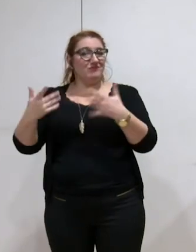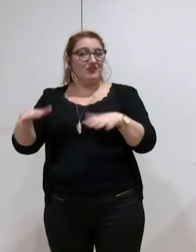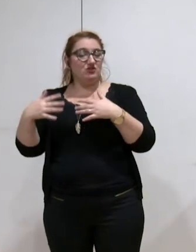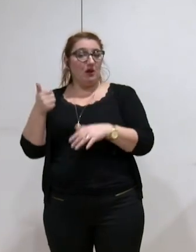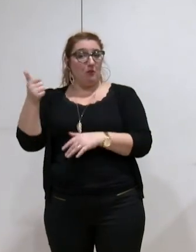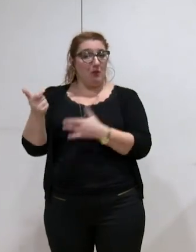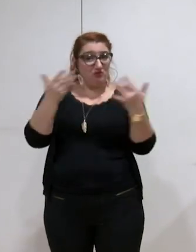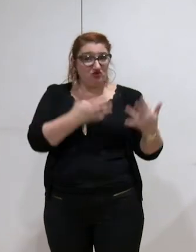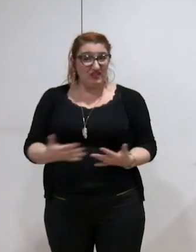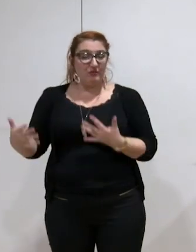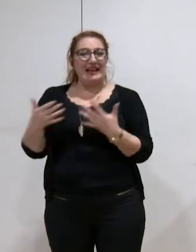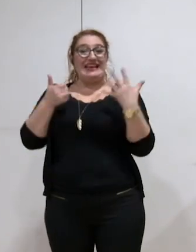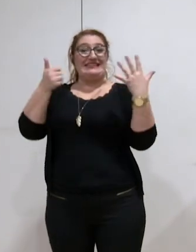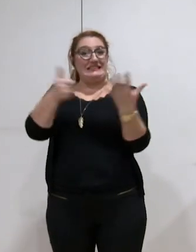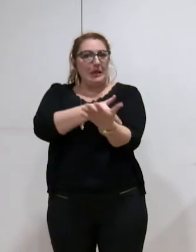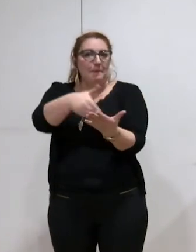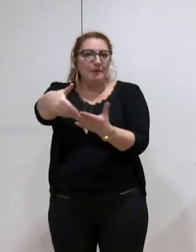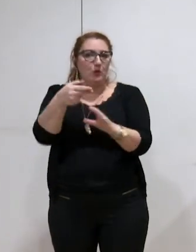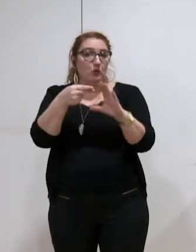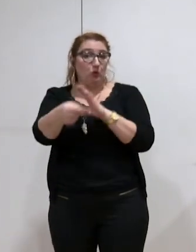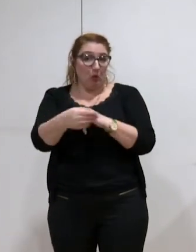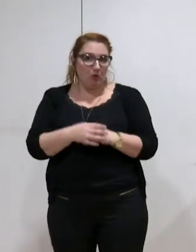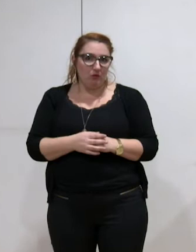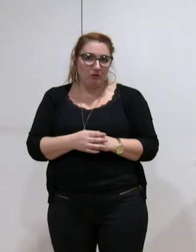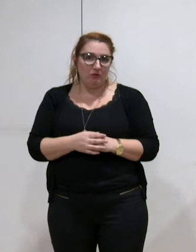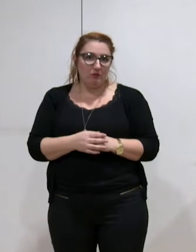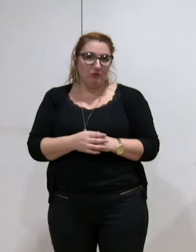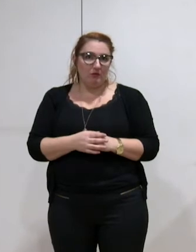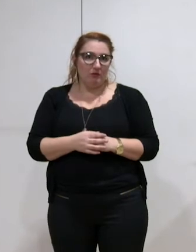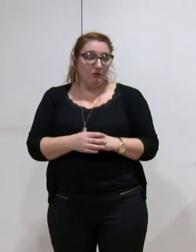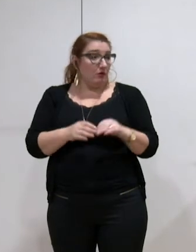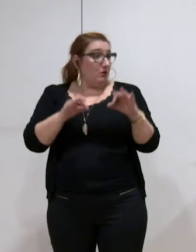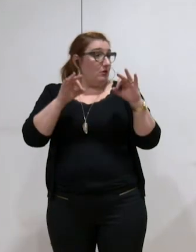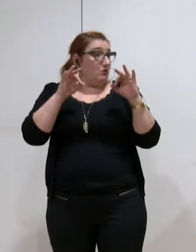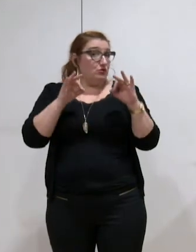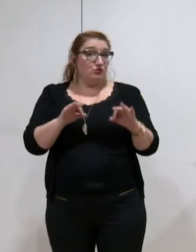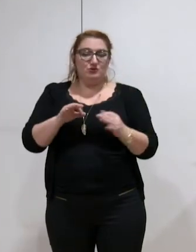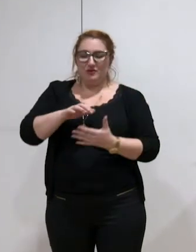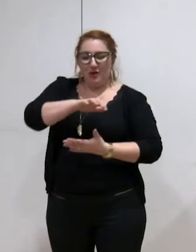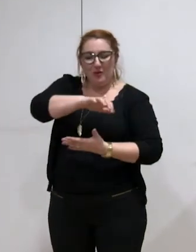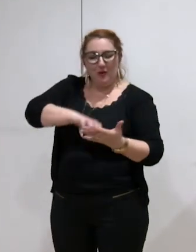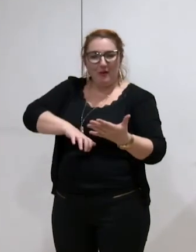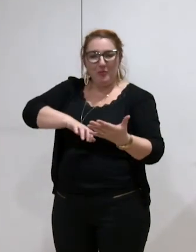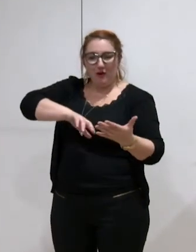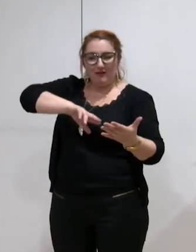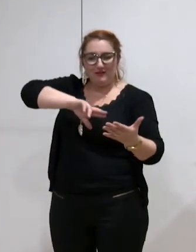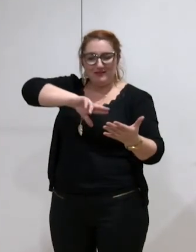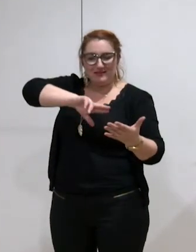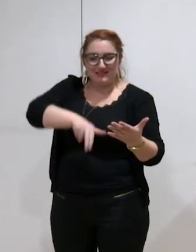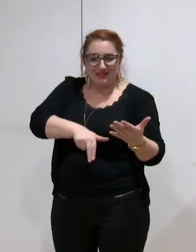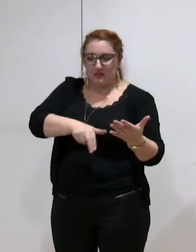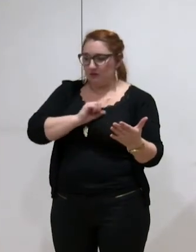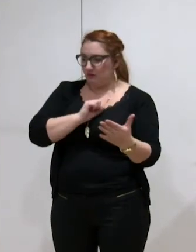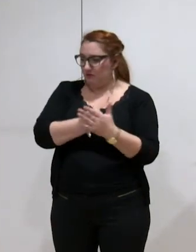millions d'euros à tel point qu'une clause de revoyure à peine, signons-nous le rapport de la CLECT fin